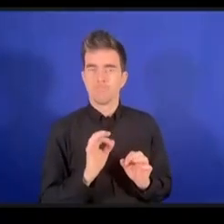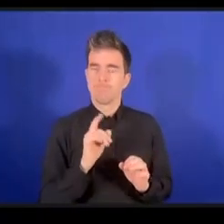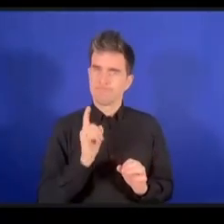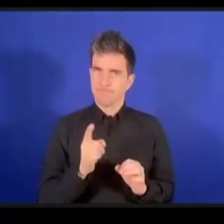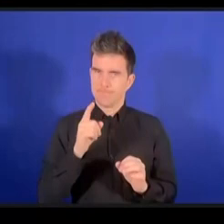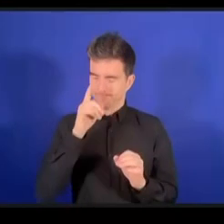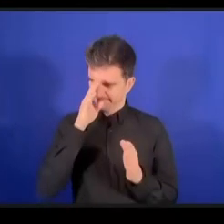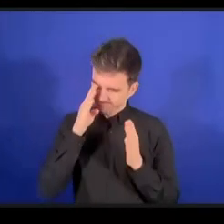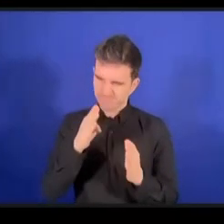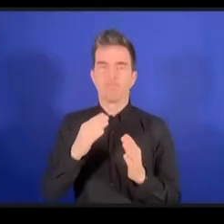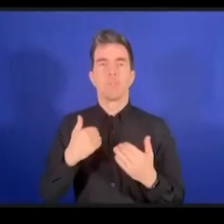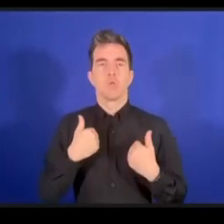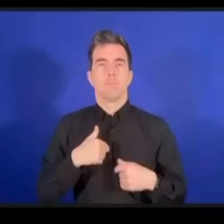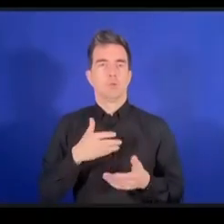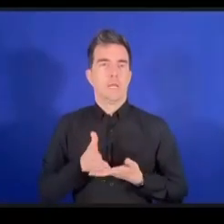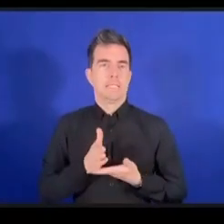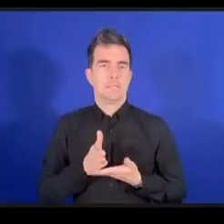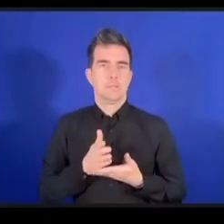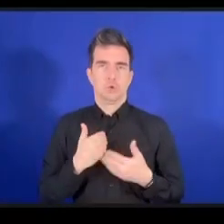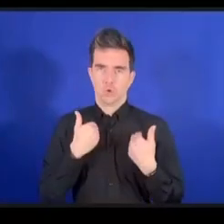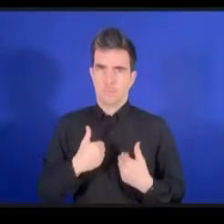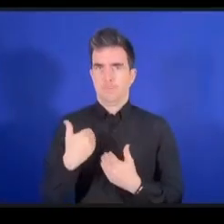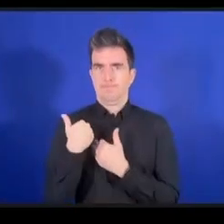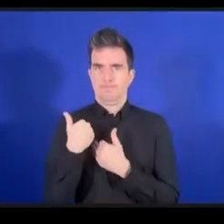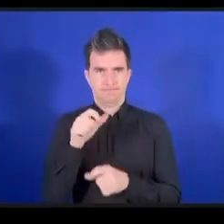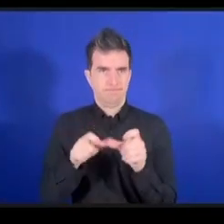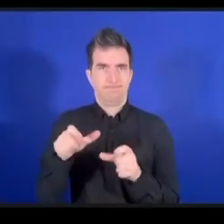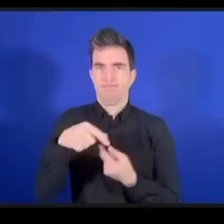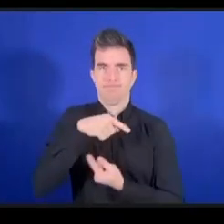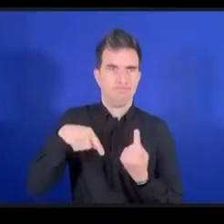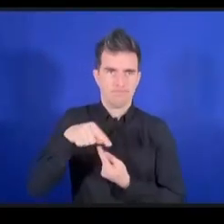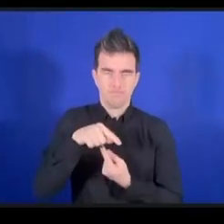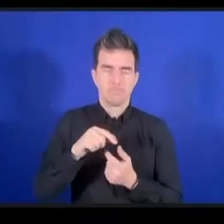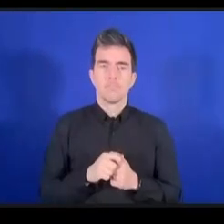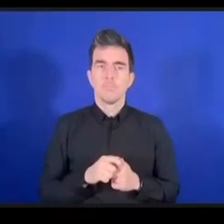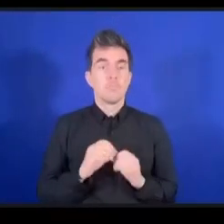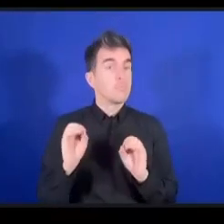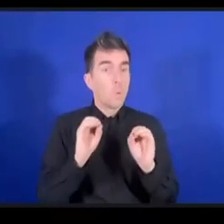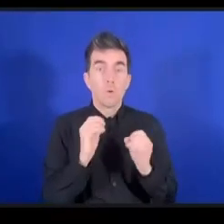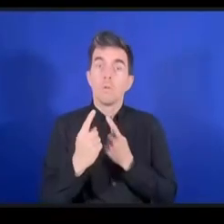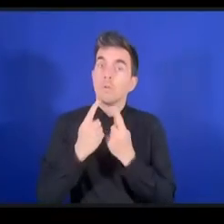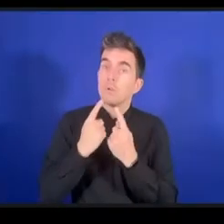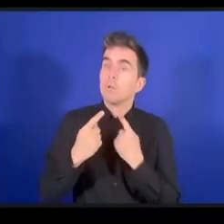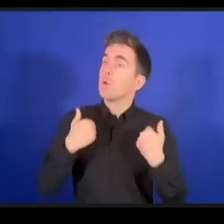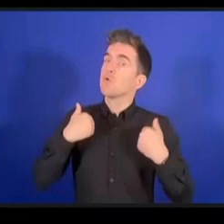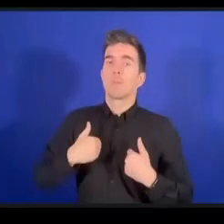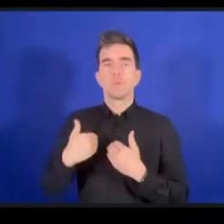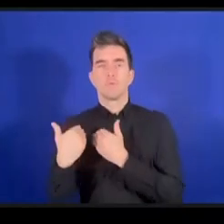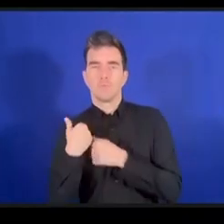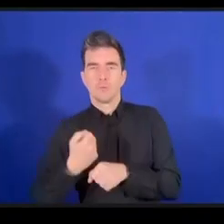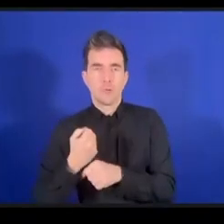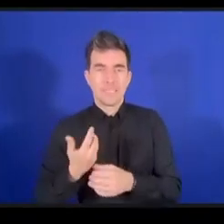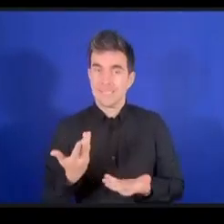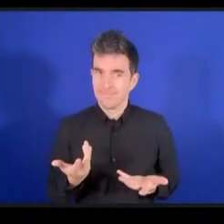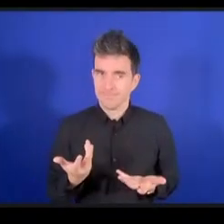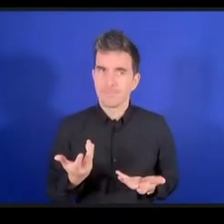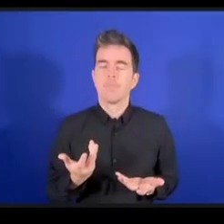على حقوق الإنسان وواجبات الإنسان ونحن لن نتطرق إلى هذا الموضوع الأخير